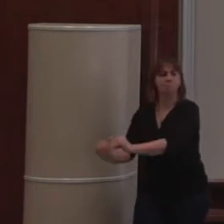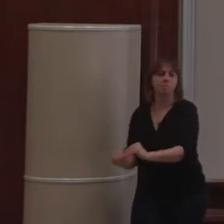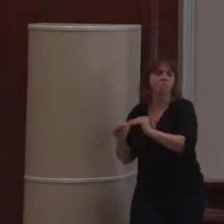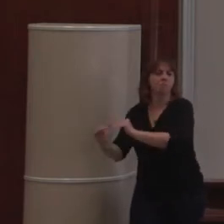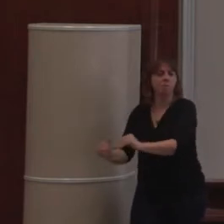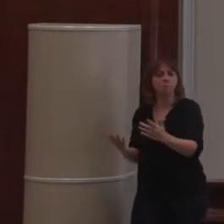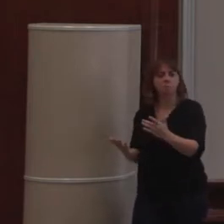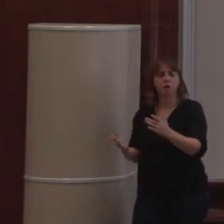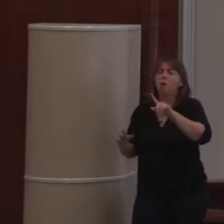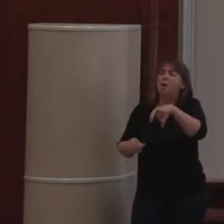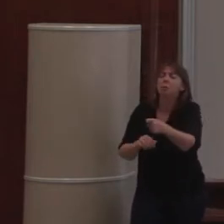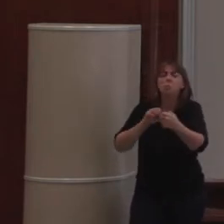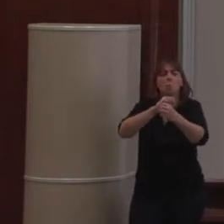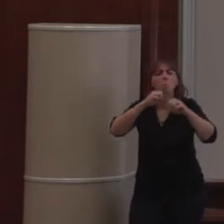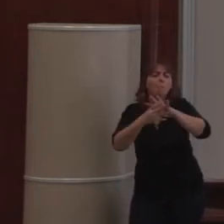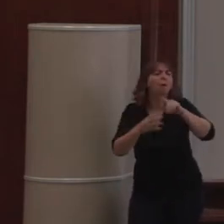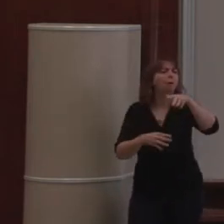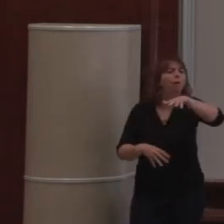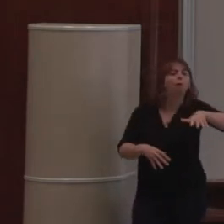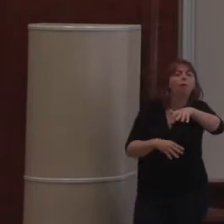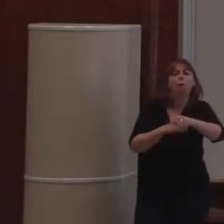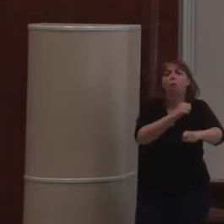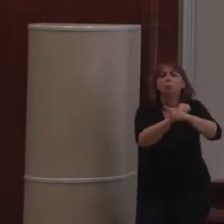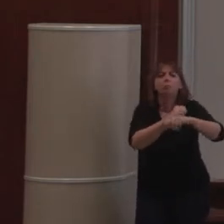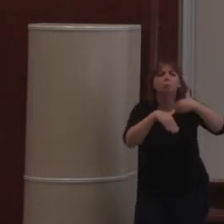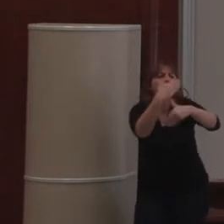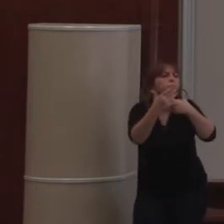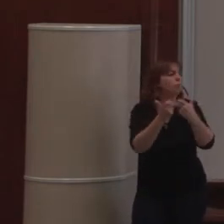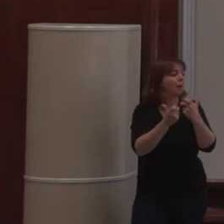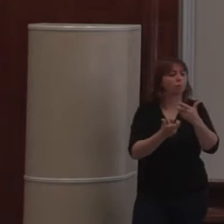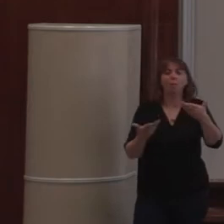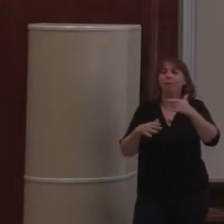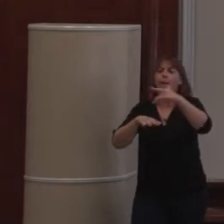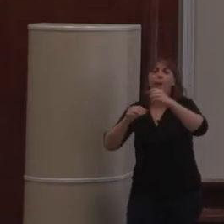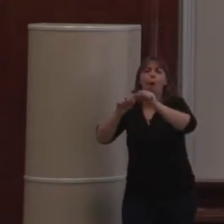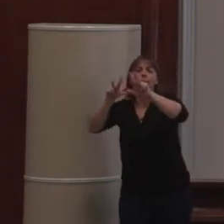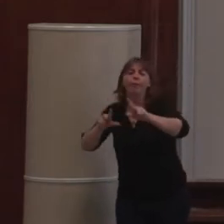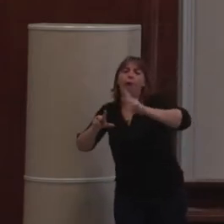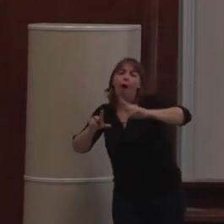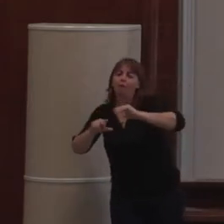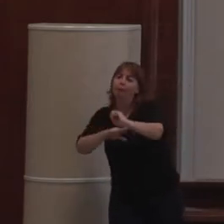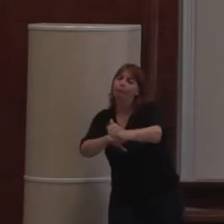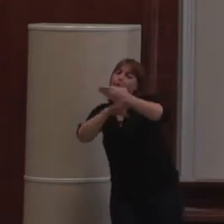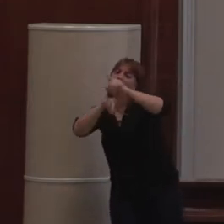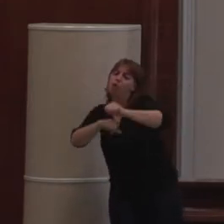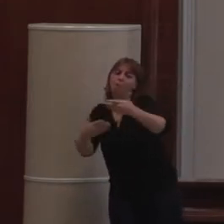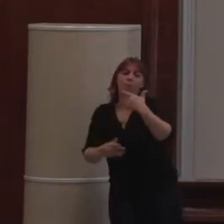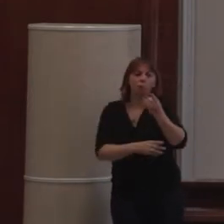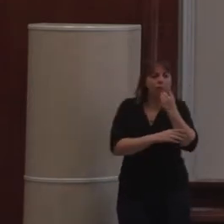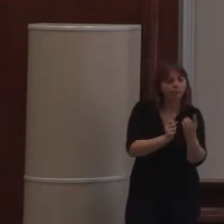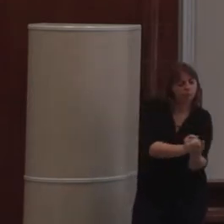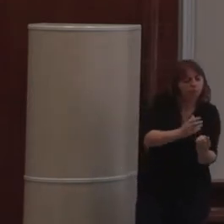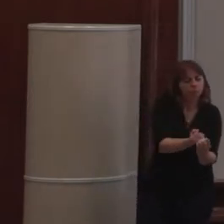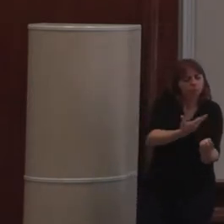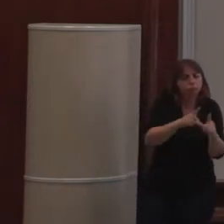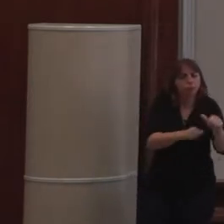si beaucoup de choses ont changé dans le web. Le fait que beaucoup de sites s'affichent sur un écran comme ça plutôt qu'un écran comme ça, c'est une différence majeure. Pour autant,